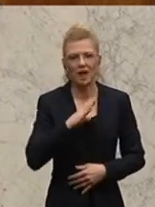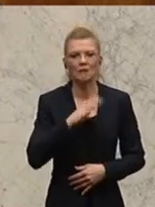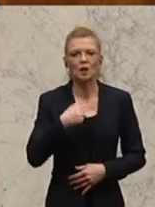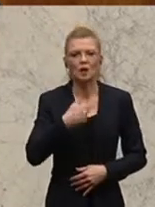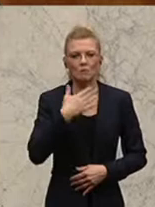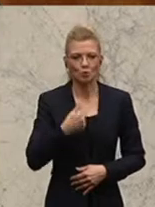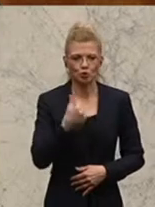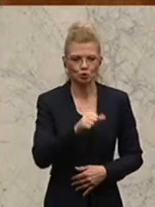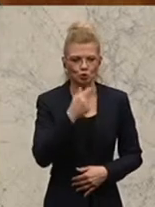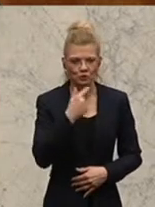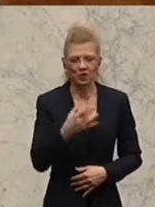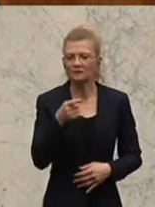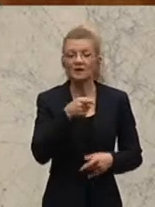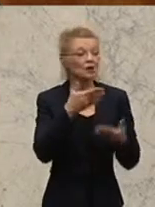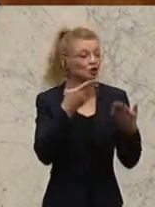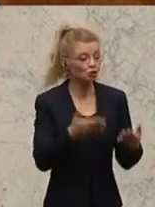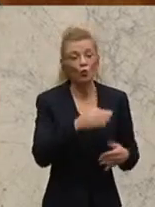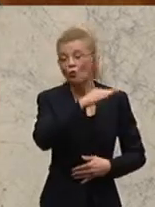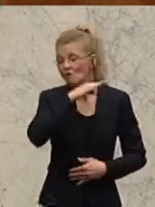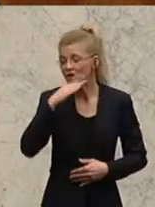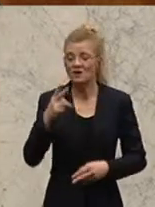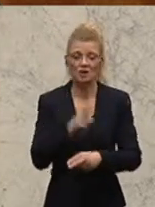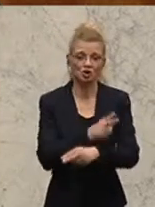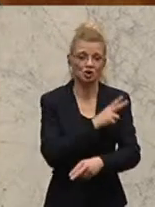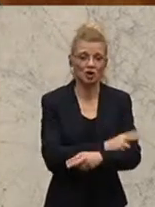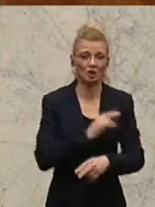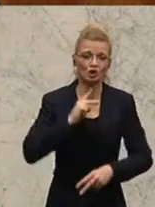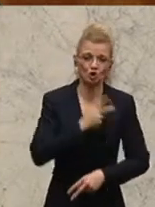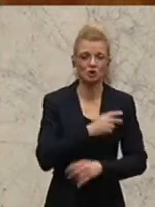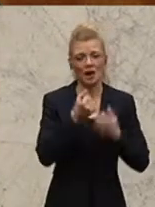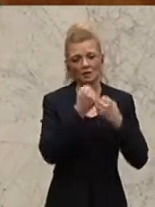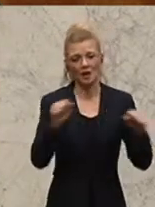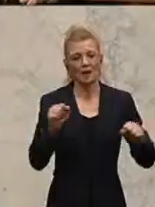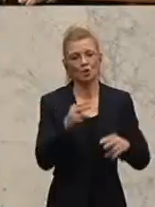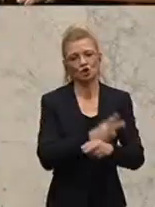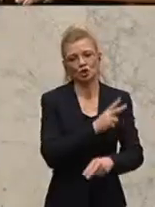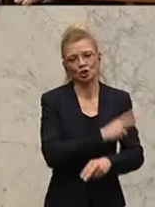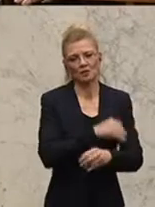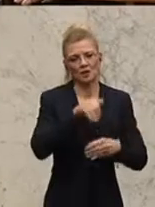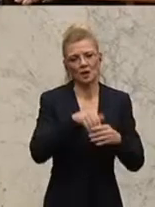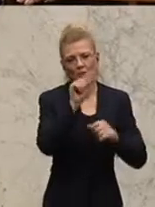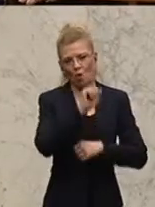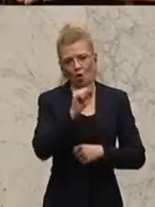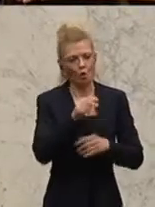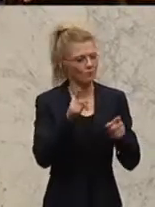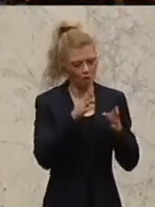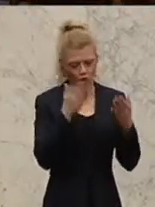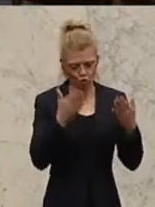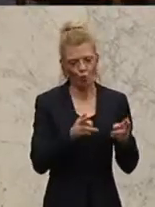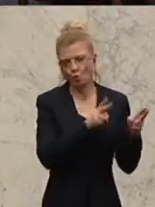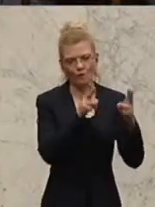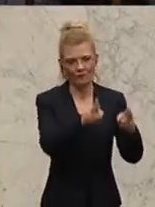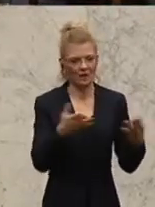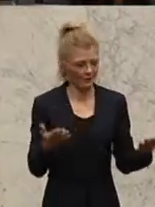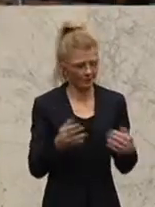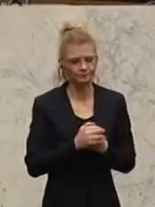Linie von sozialdemokratischen Parteien in vielen Staaten Europas. Also ist kein Teufelszeug. Es geht um eine bessere Schule. Und gute